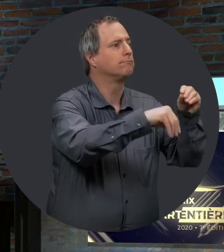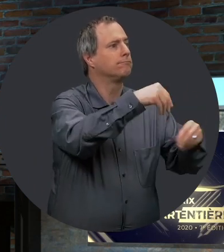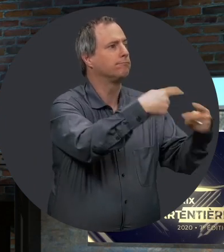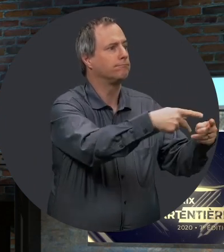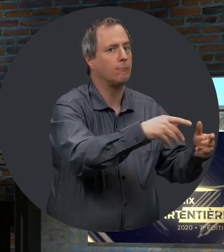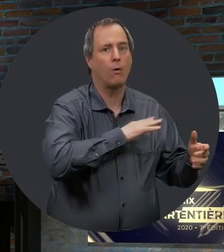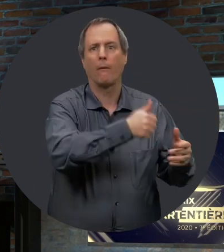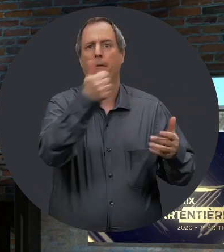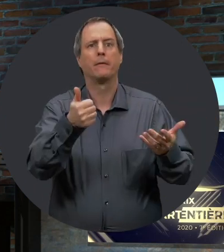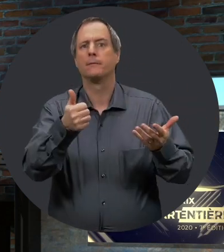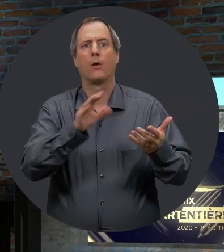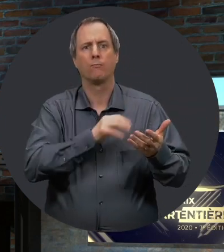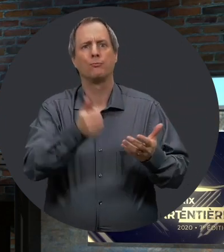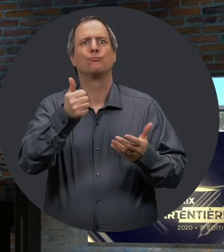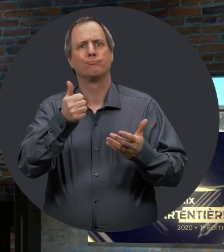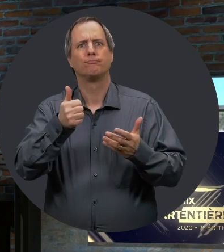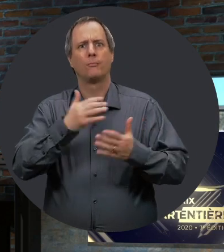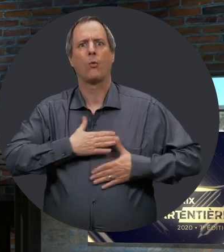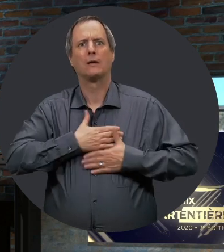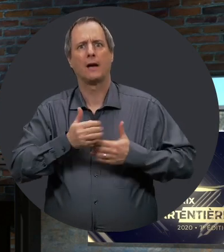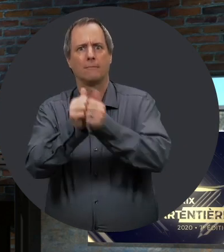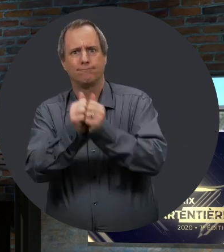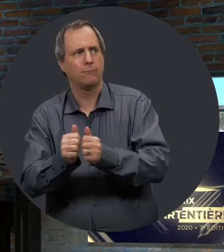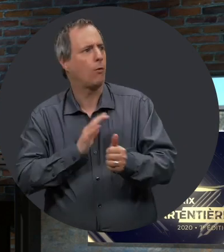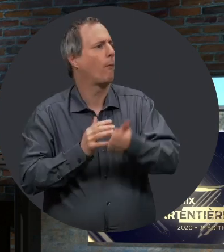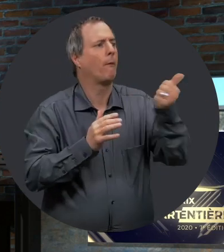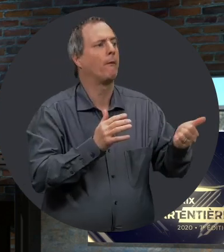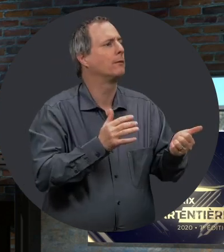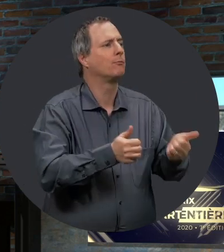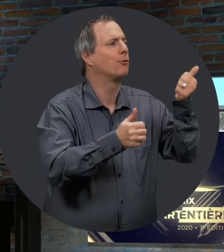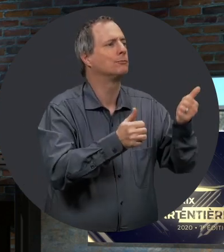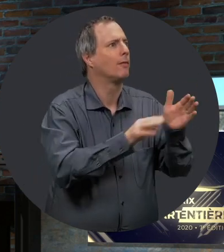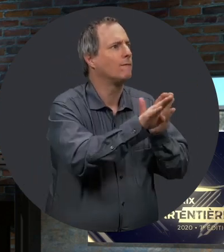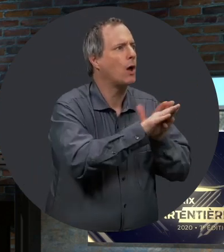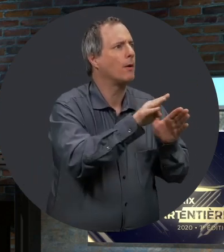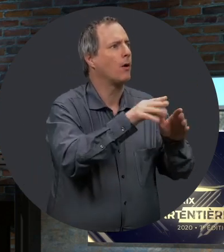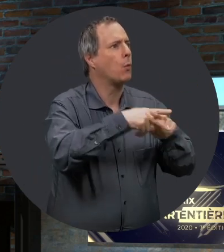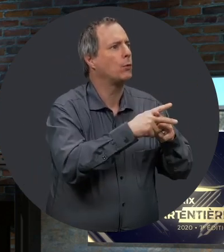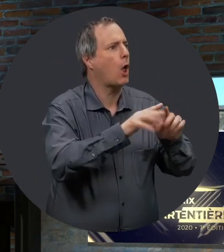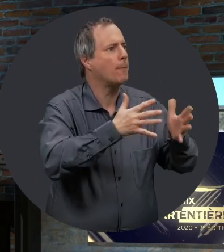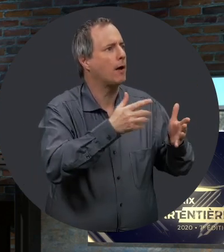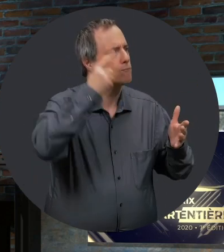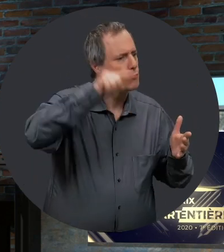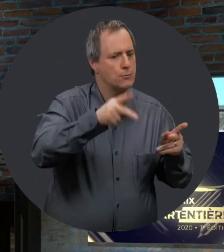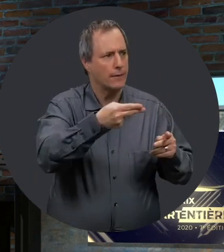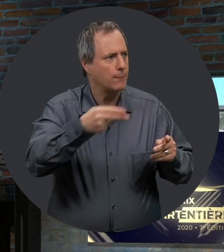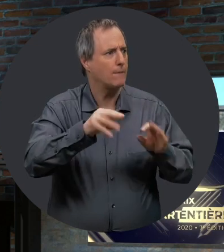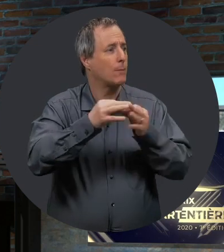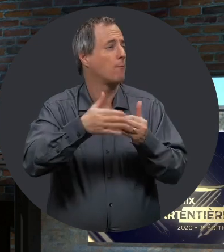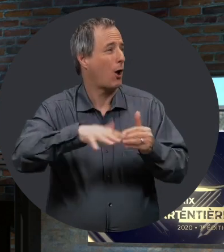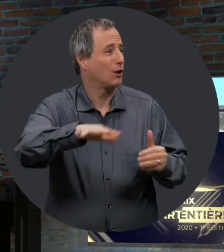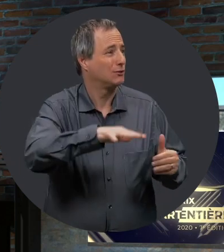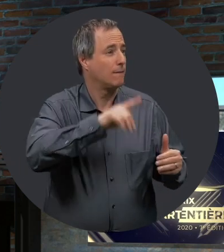installations. D'autres ont développé du loisir adapté. D'autres ont développé des outils pour les personnes handicapées, leurs familles et leurs